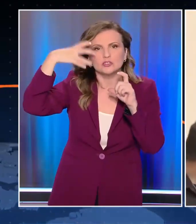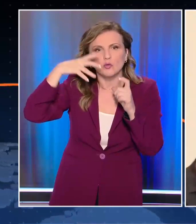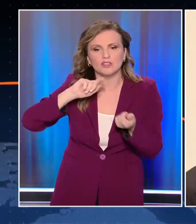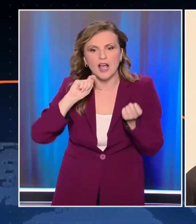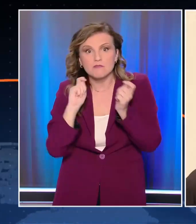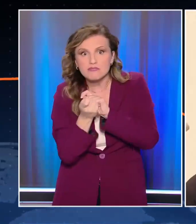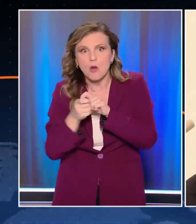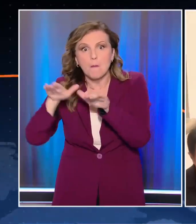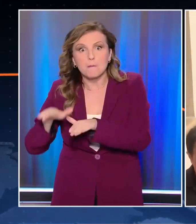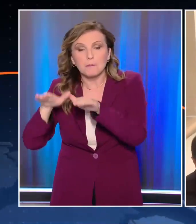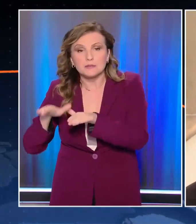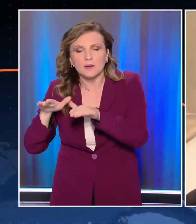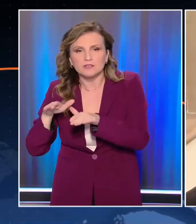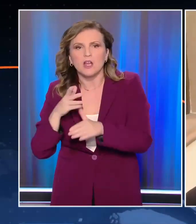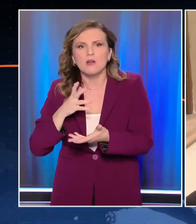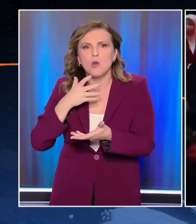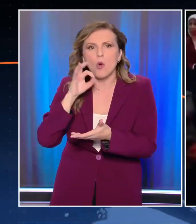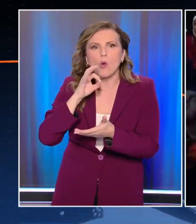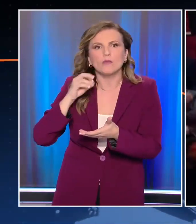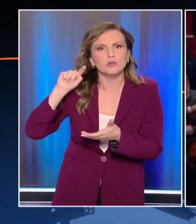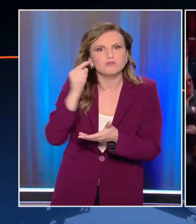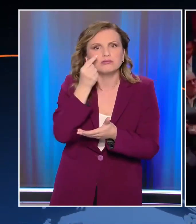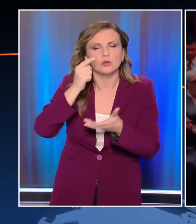μεγάλη πρόκληση κατά της παγκόσμιας κηδαιμονίας.